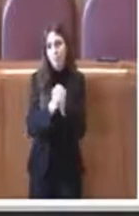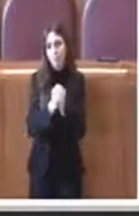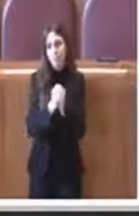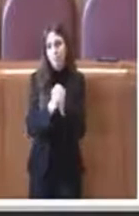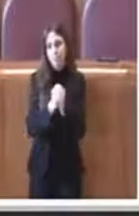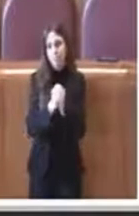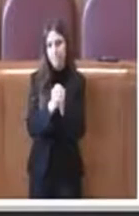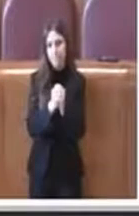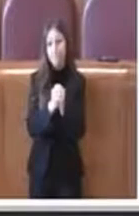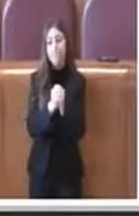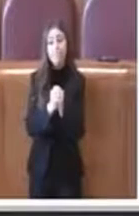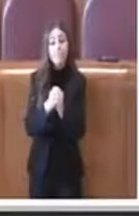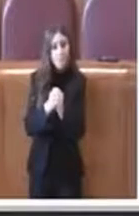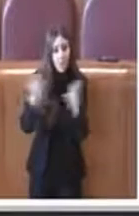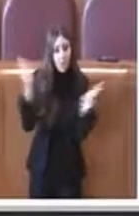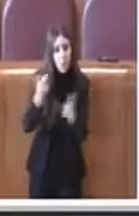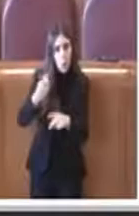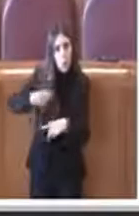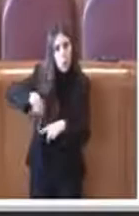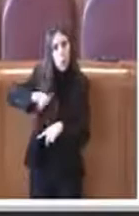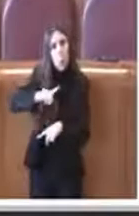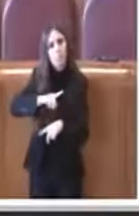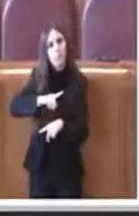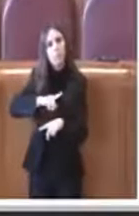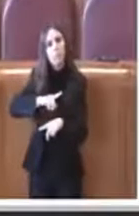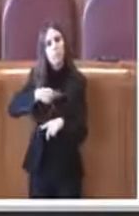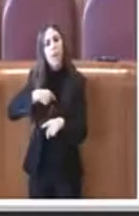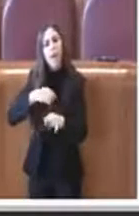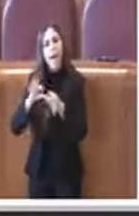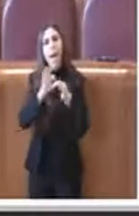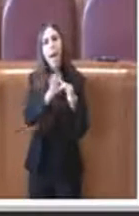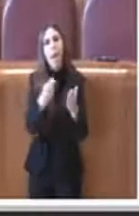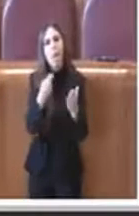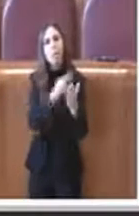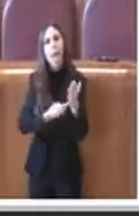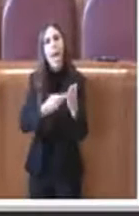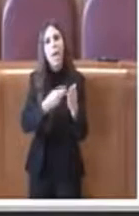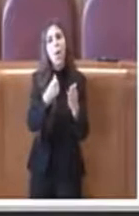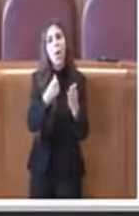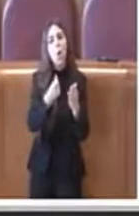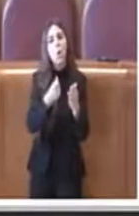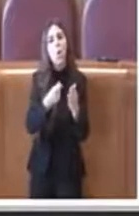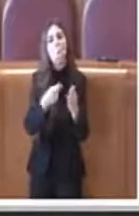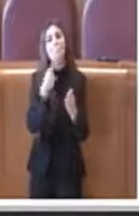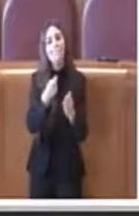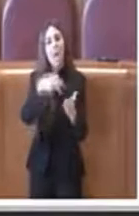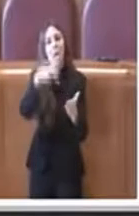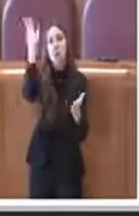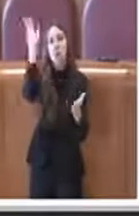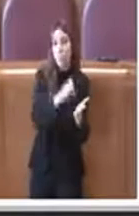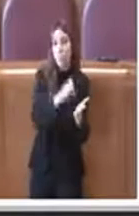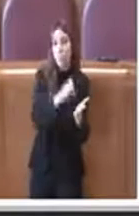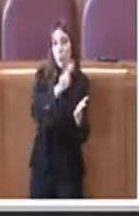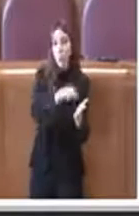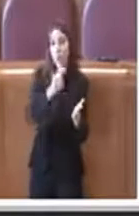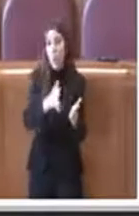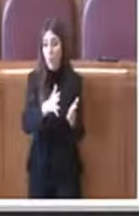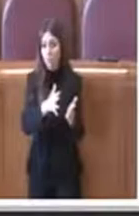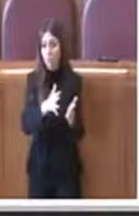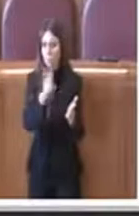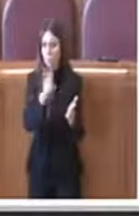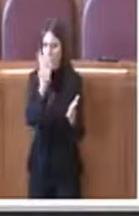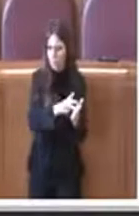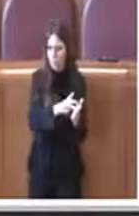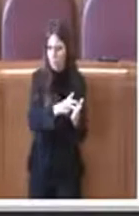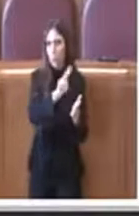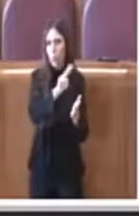si facciamo riferimento al piano economico e finanziario approvato nel 2015 per il piano economico e finanziario tra